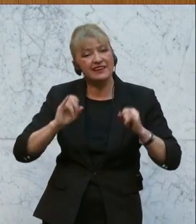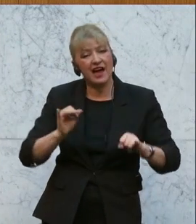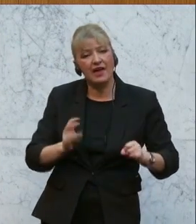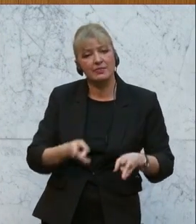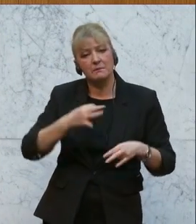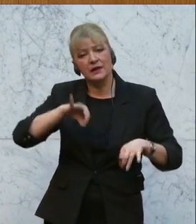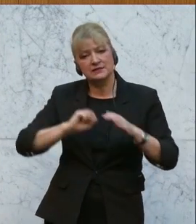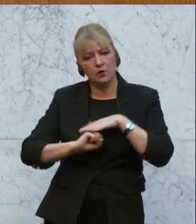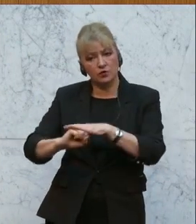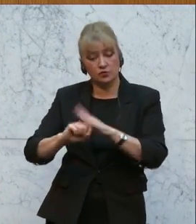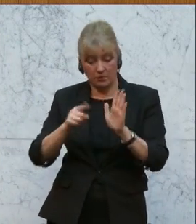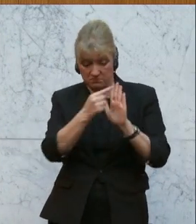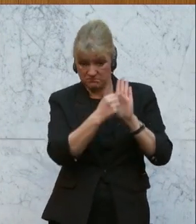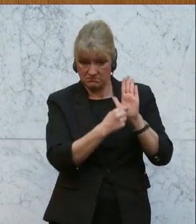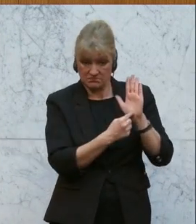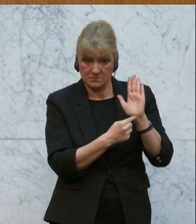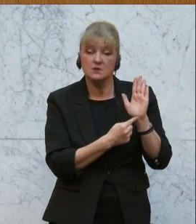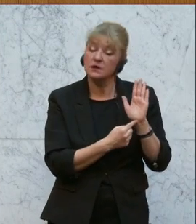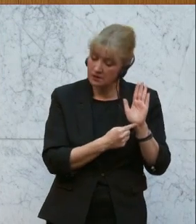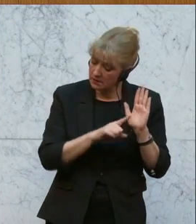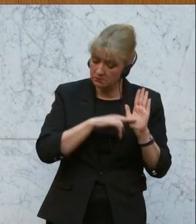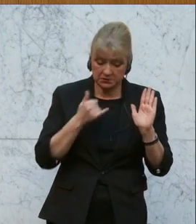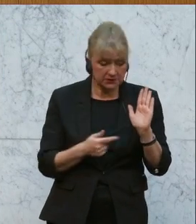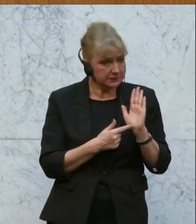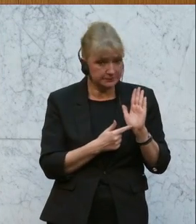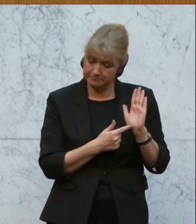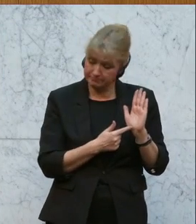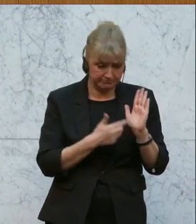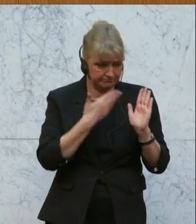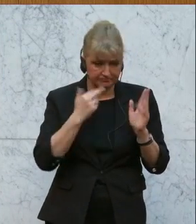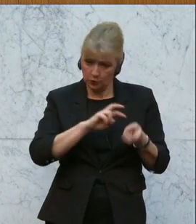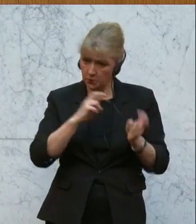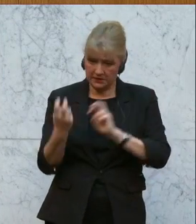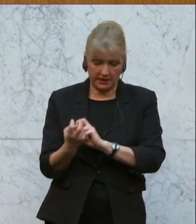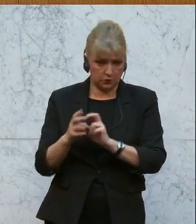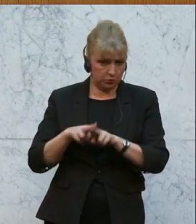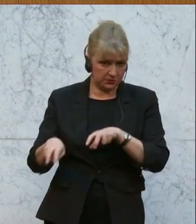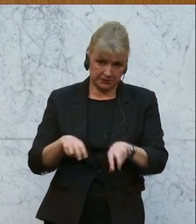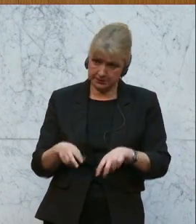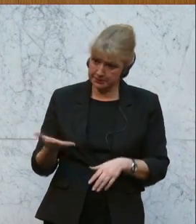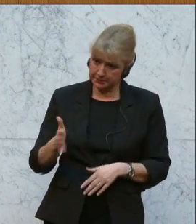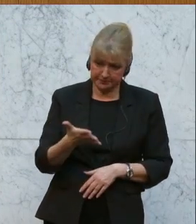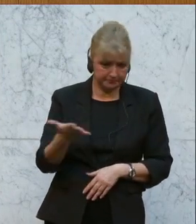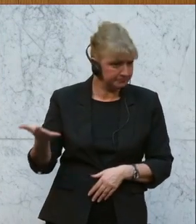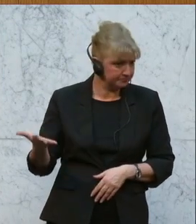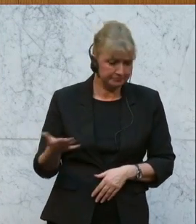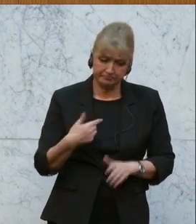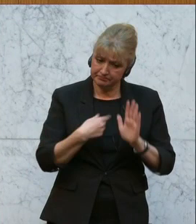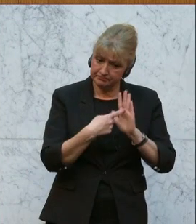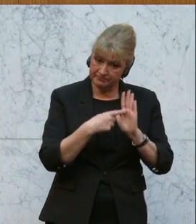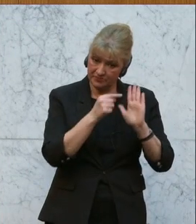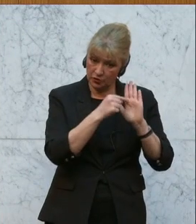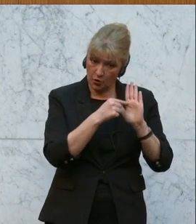Aber diese konkrete Charter findet sich nach wie vor nicht in der Umsetzung der Bundesregierung wieder. Und wir fordern, dass diese Charter der